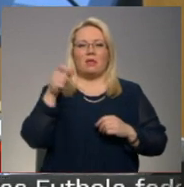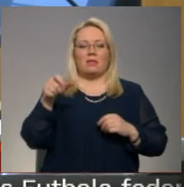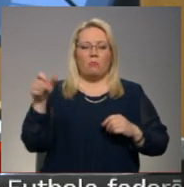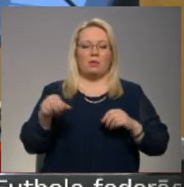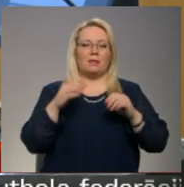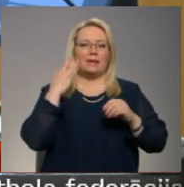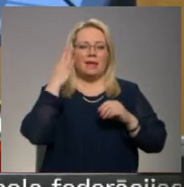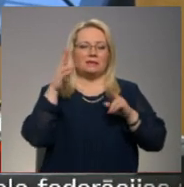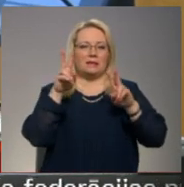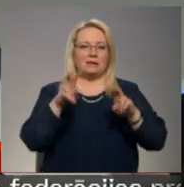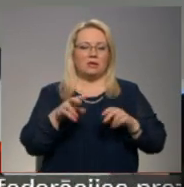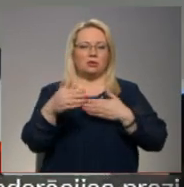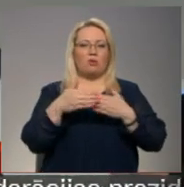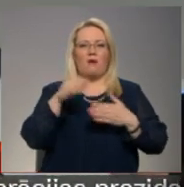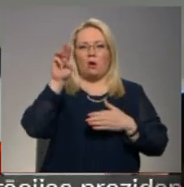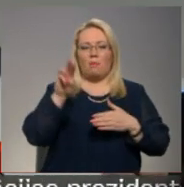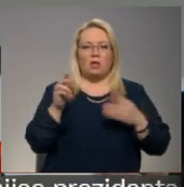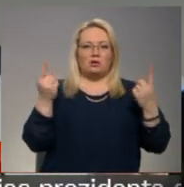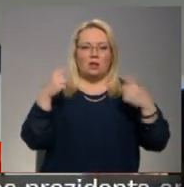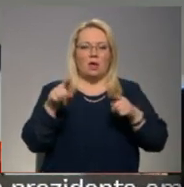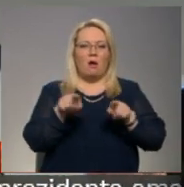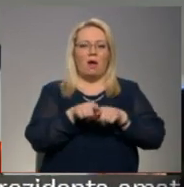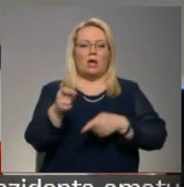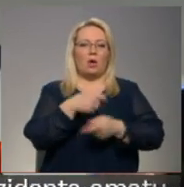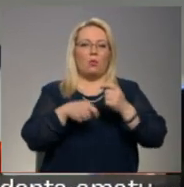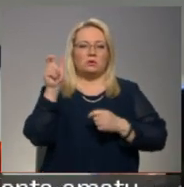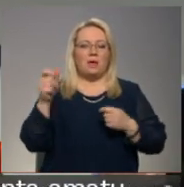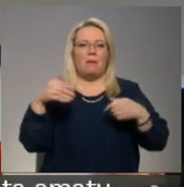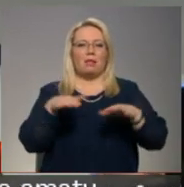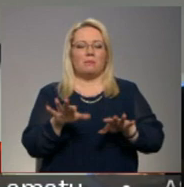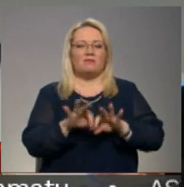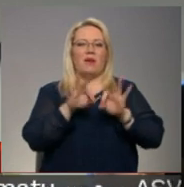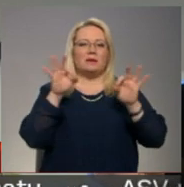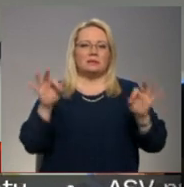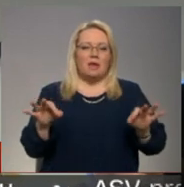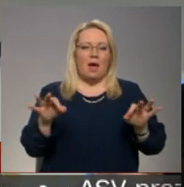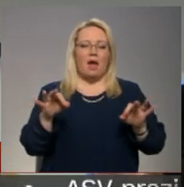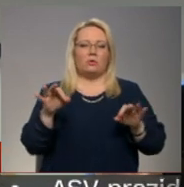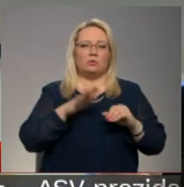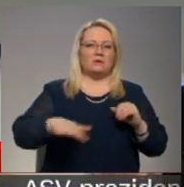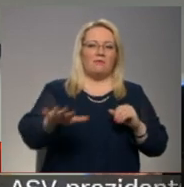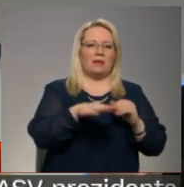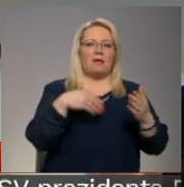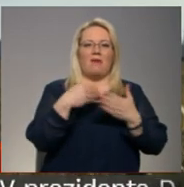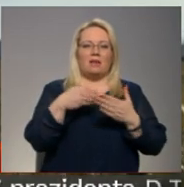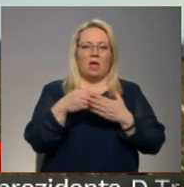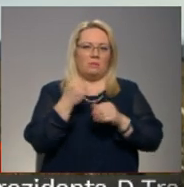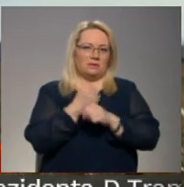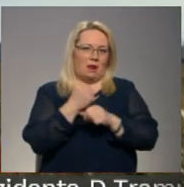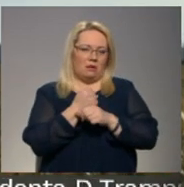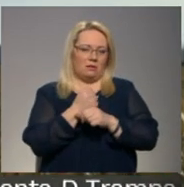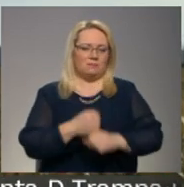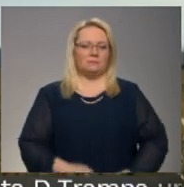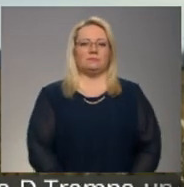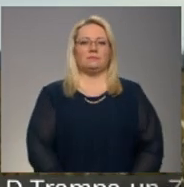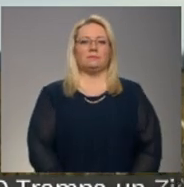izskatījis tuvāko mēnešu laikā, pēc kā arī uzņemēja lemšot vai uzsākt ietekmes uz vidi vērtējuma izstrādi. Sandra